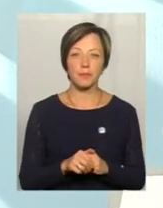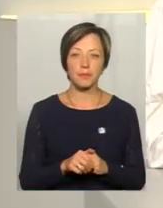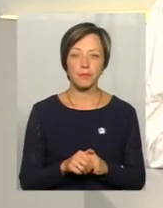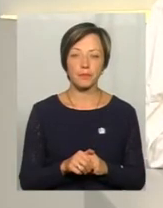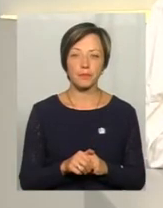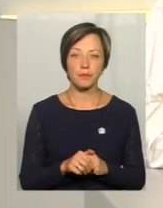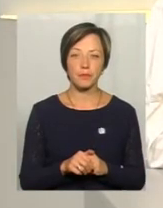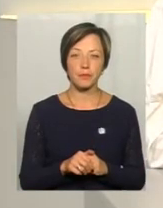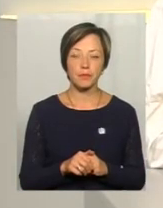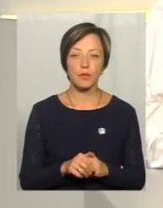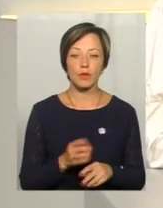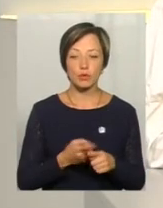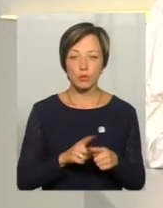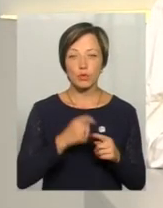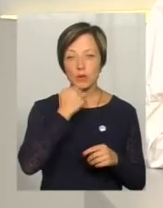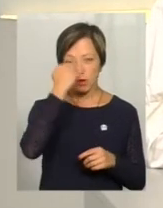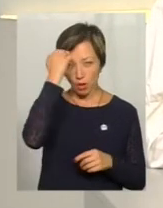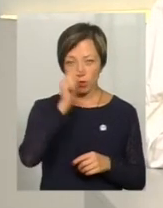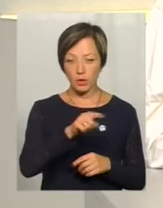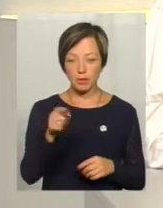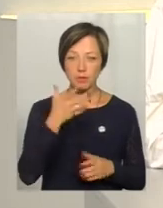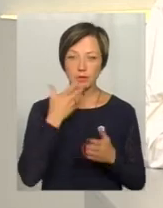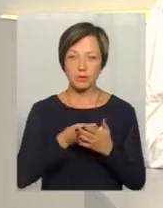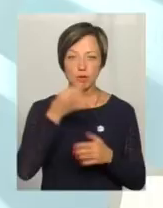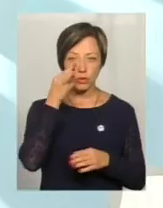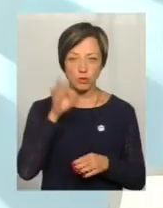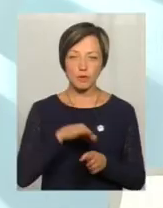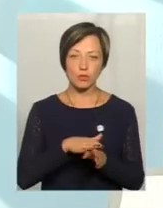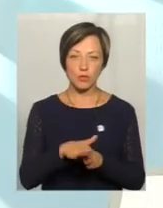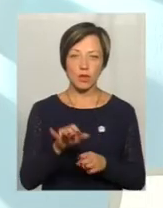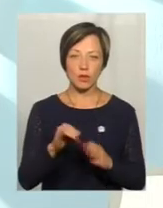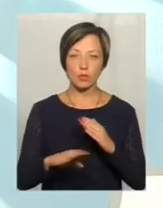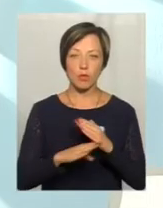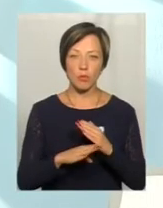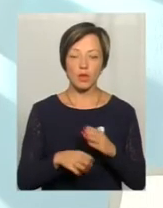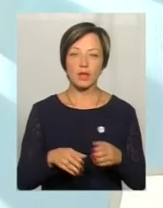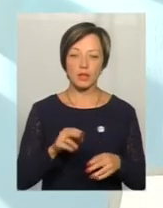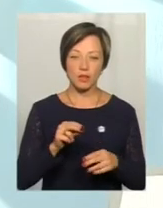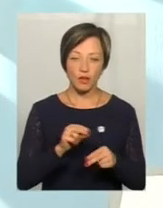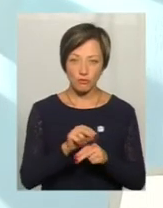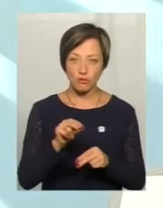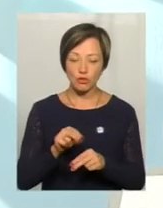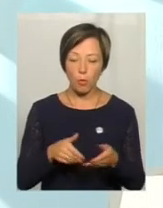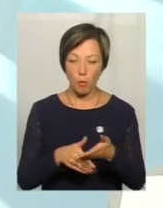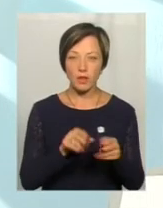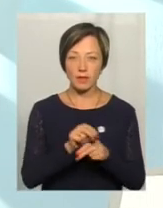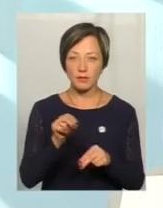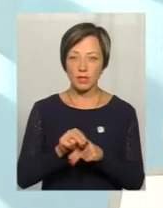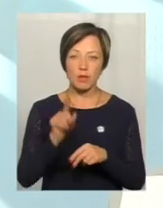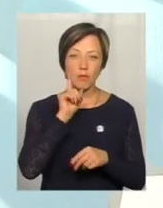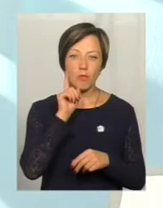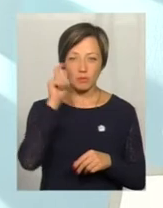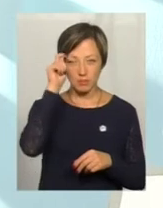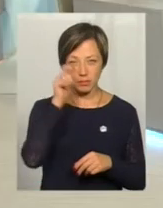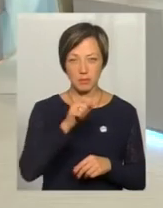дякую їм, що вони свій досвід реалізували і допомогли, навчили тих необстрінених бійців, які